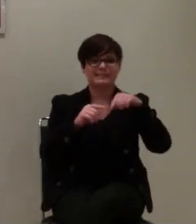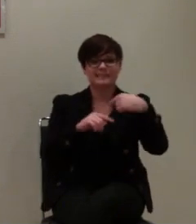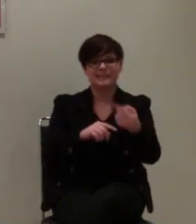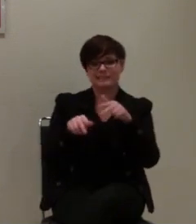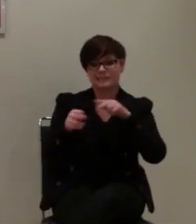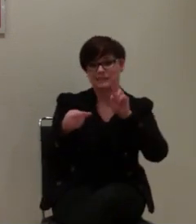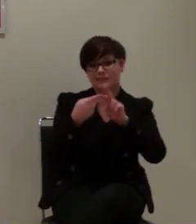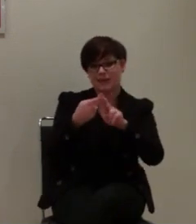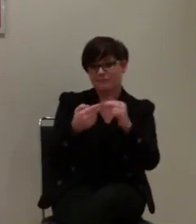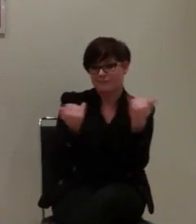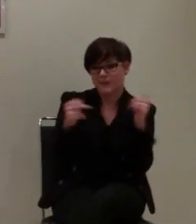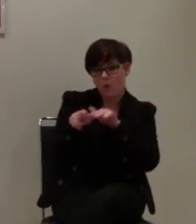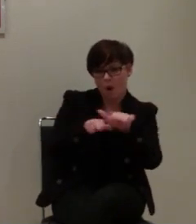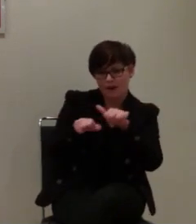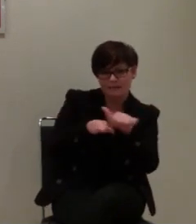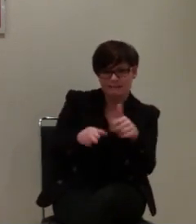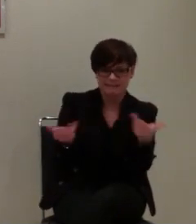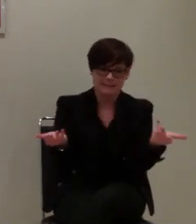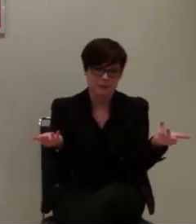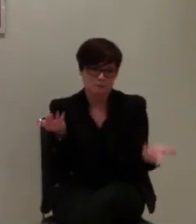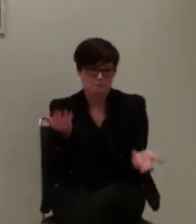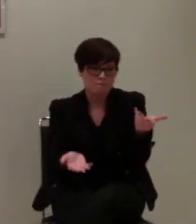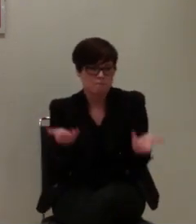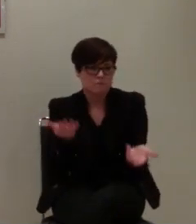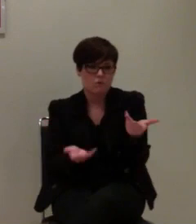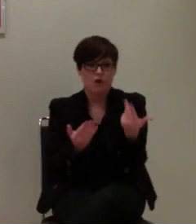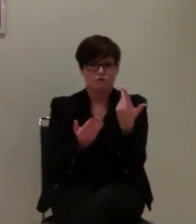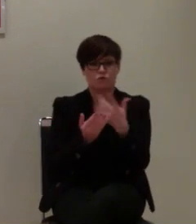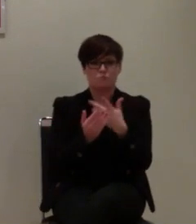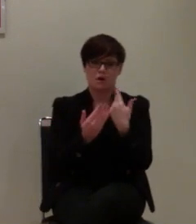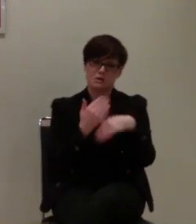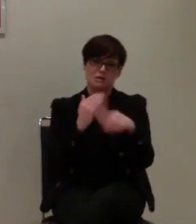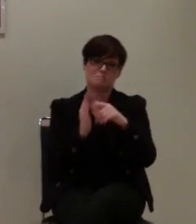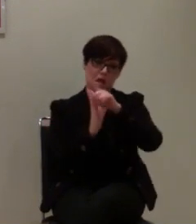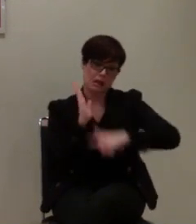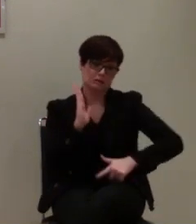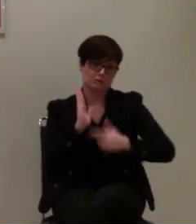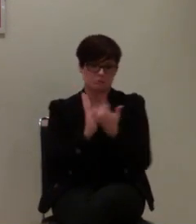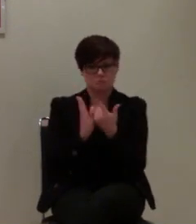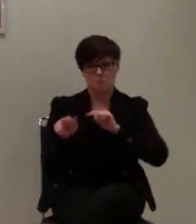Das nächste Treffen, wie wir das organisieren? Über die Mail-Liste dann, wenn sie funktioniert.